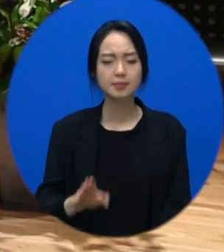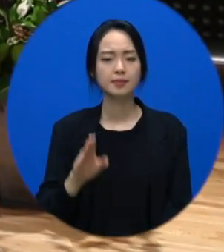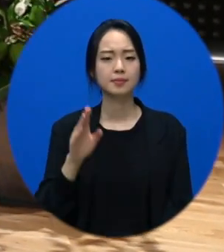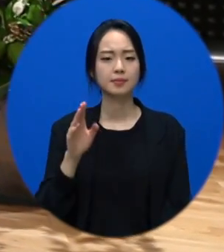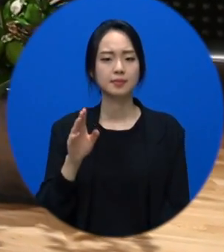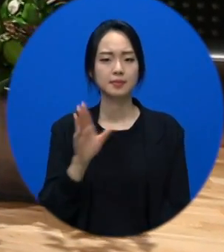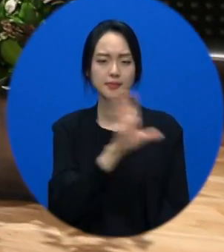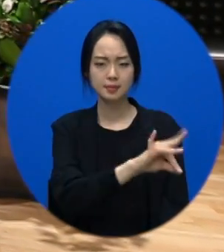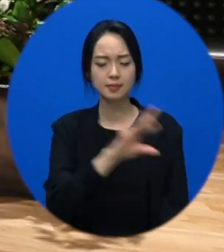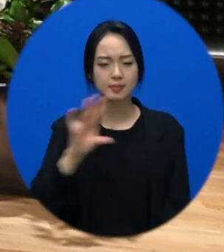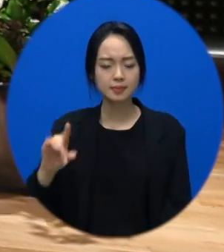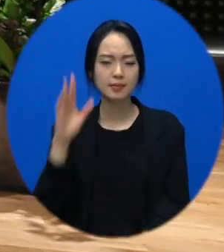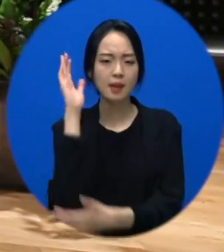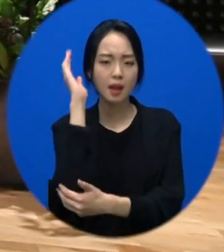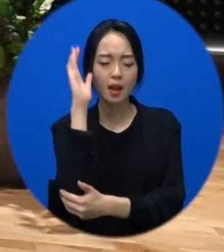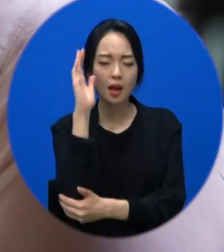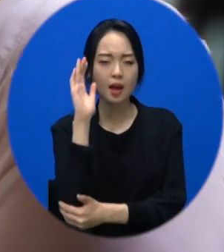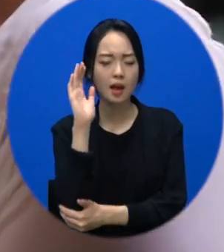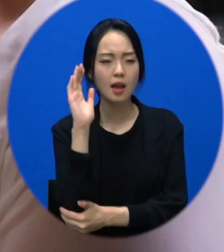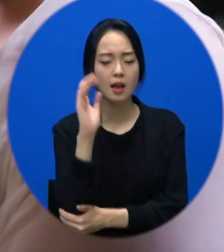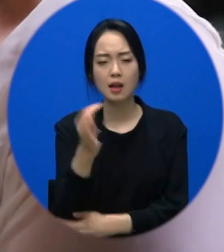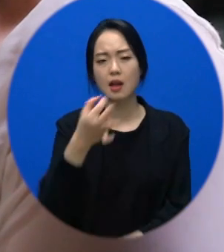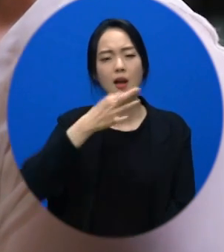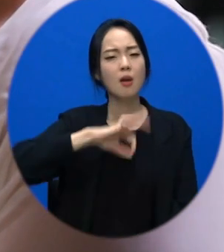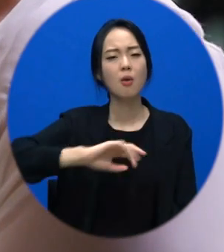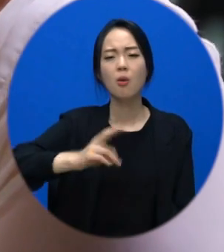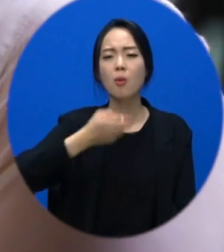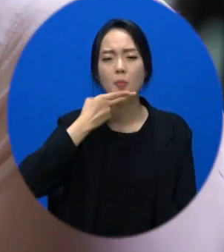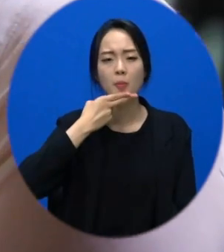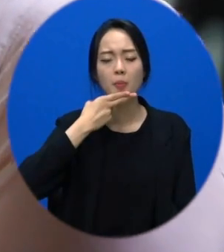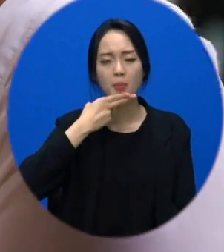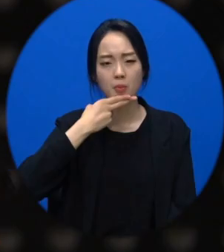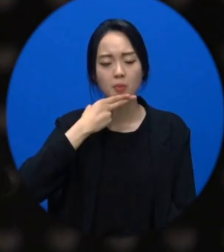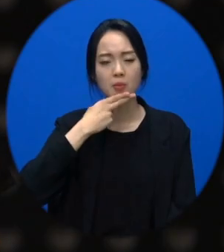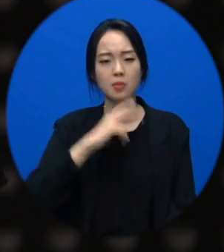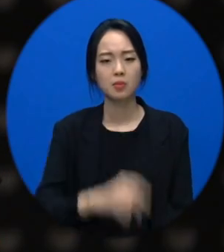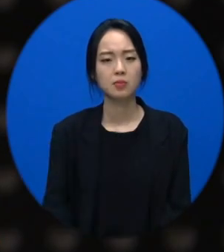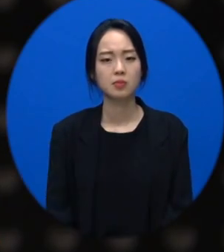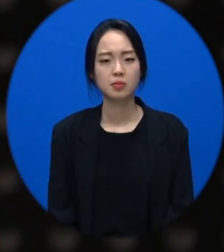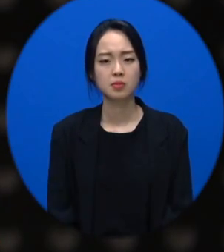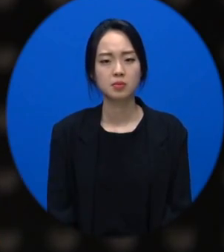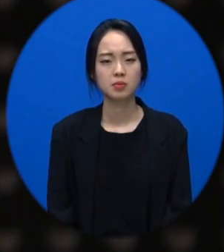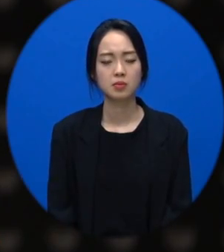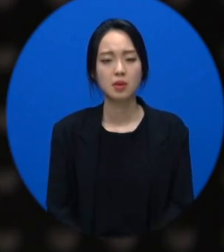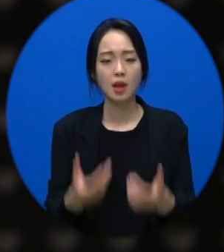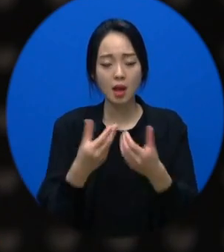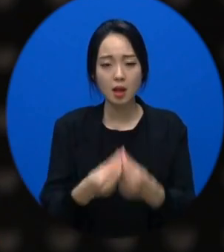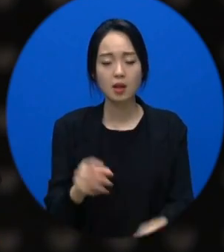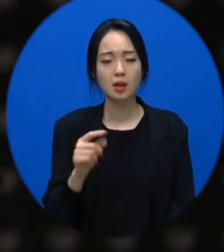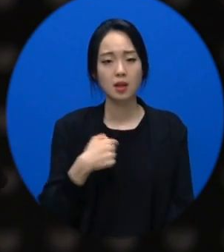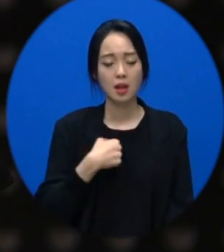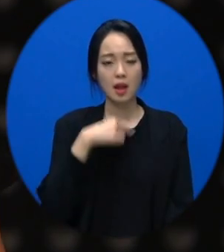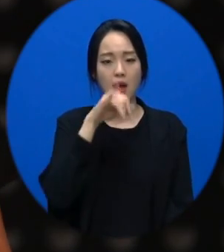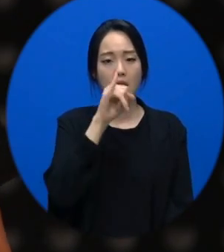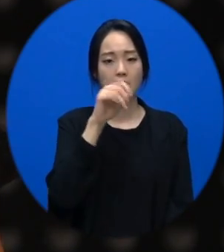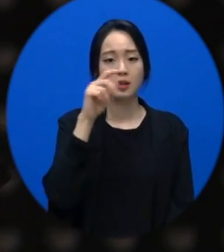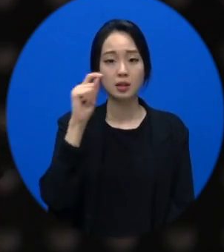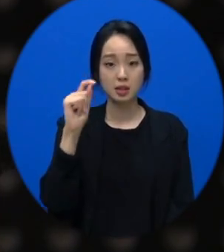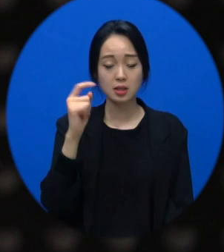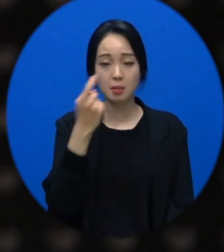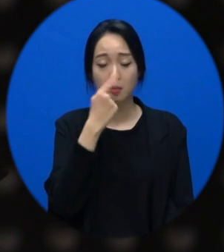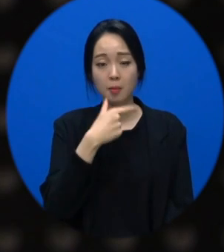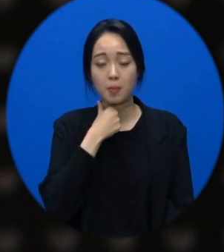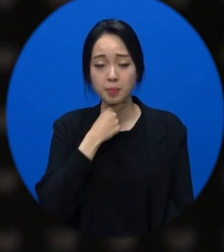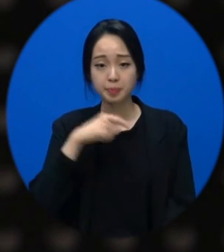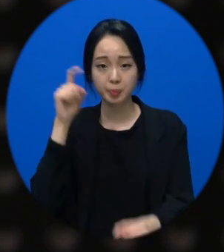앉아있는데 하나도 얻을 게 없는 강연이 있어요. 자기 살아온 얘기만 하든가 아니면 나는 IT를 배우고 싶어서 갔는데 뜬금없이 연애